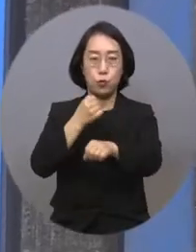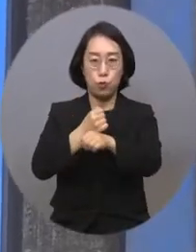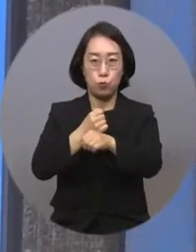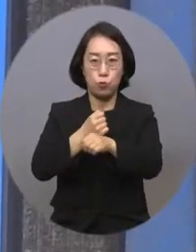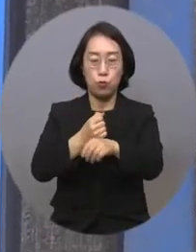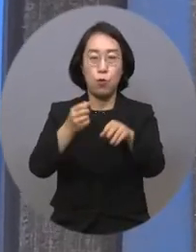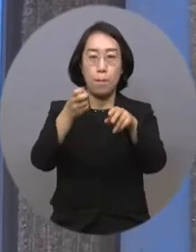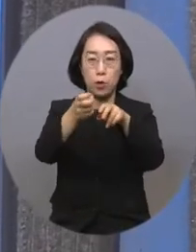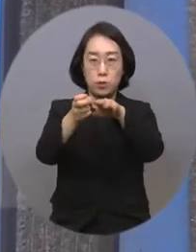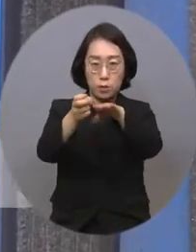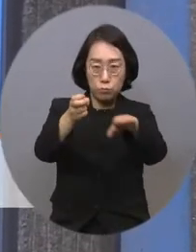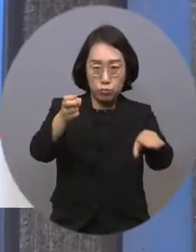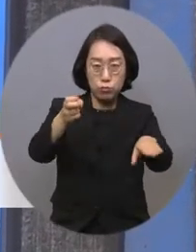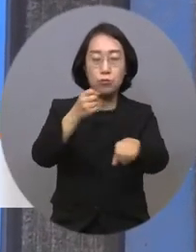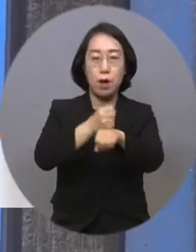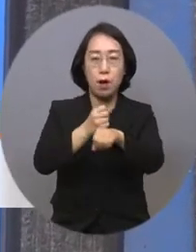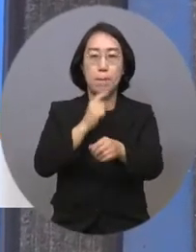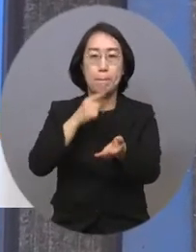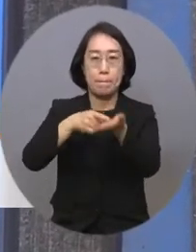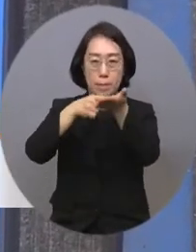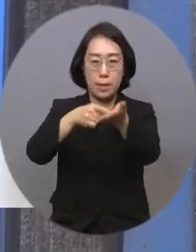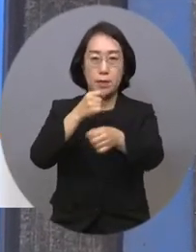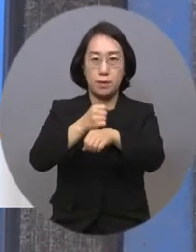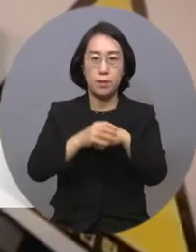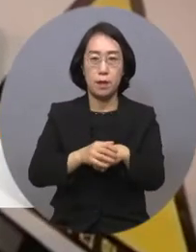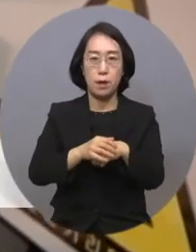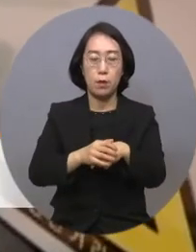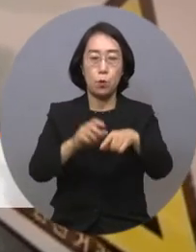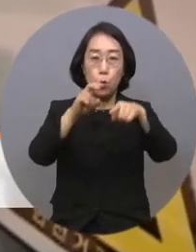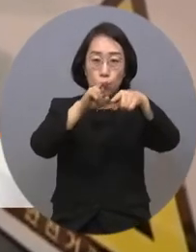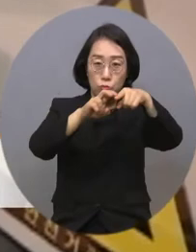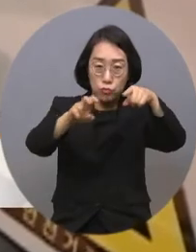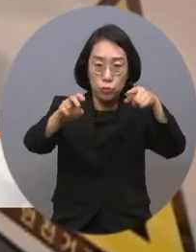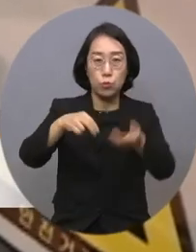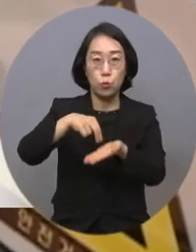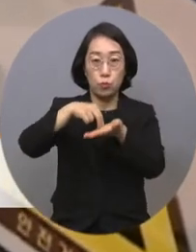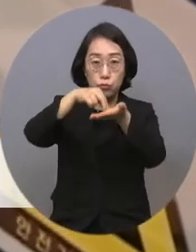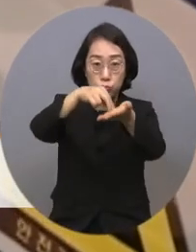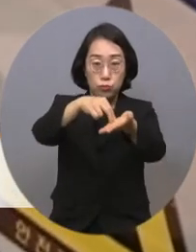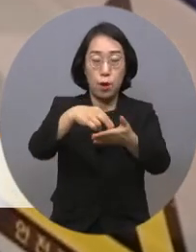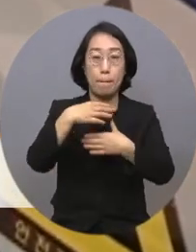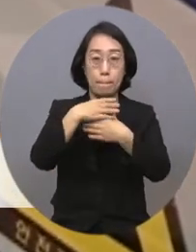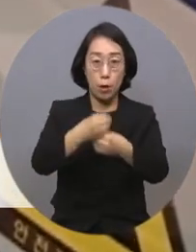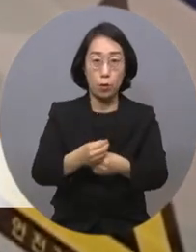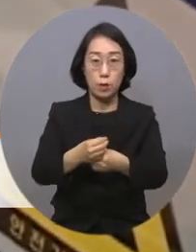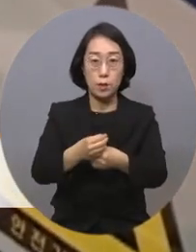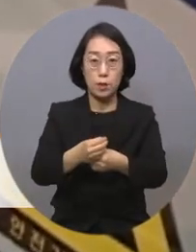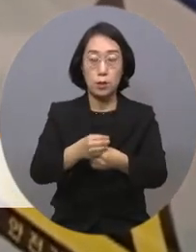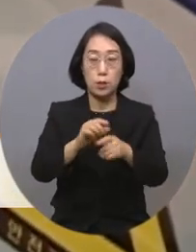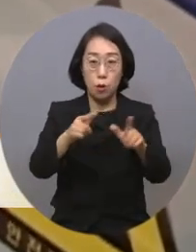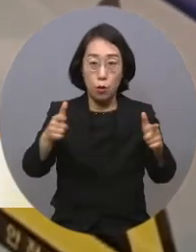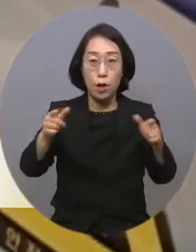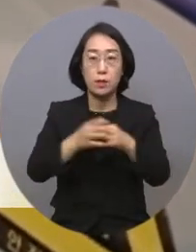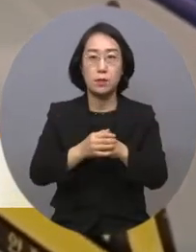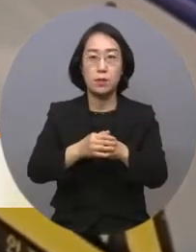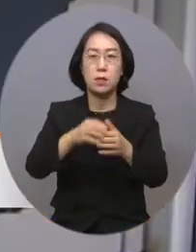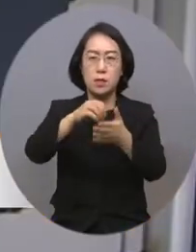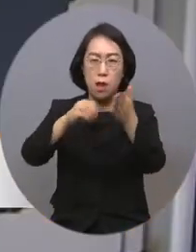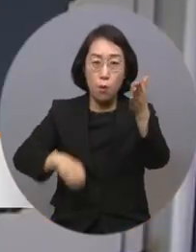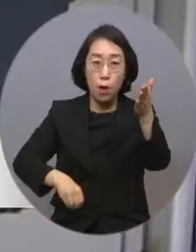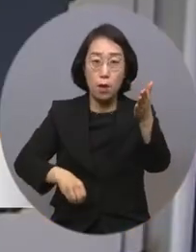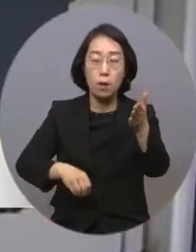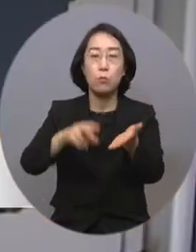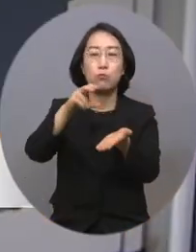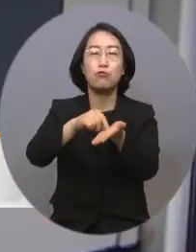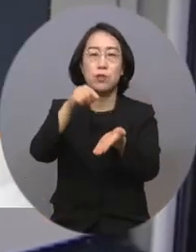더불어 케이블카와 모노레일 같은 궤도, 삭도는 이동편의시설 설치 의무 대상에서 제외된 점을 반영해